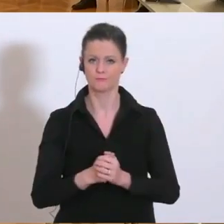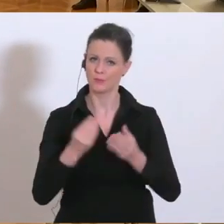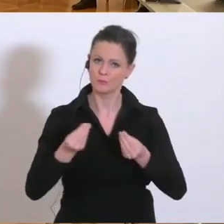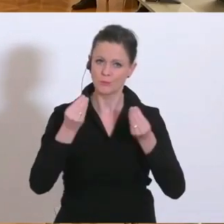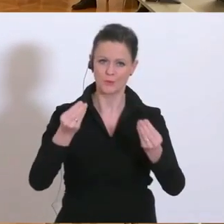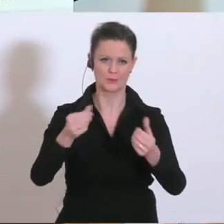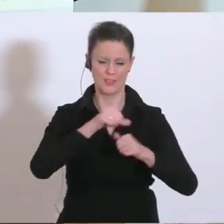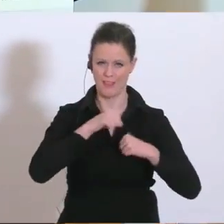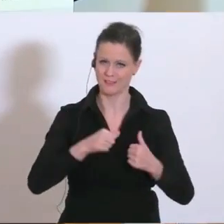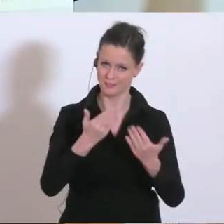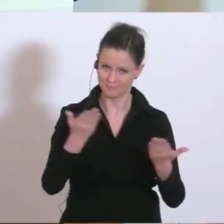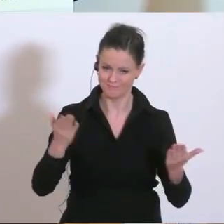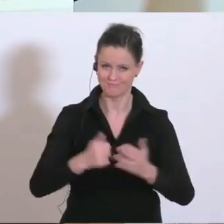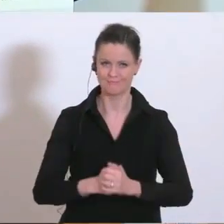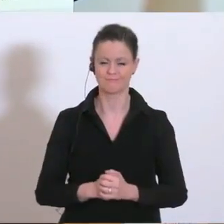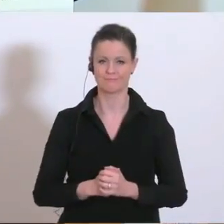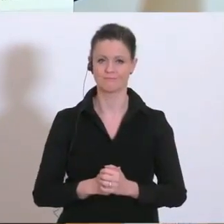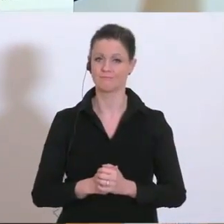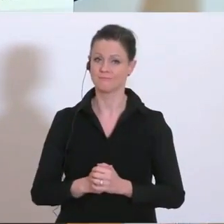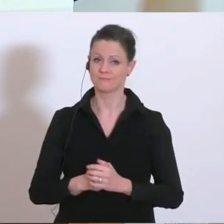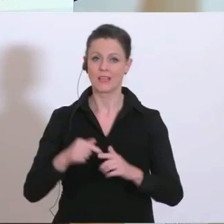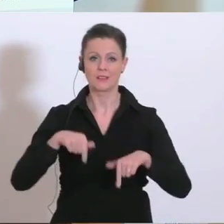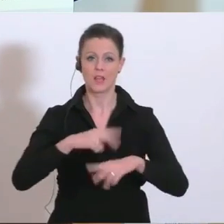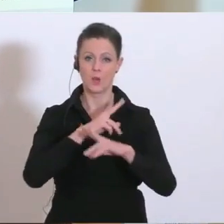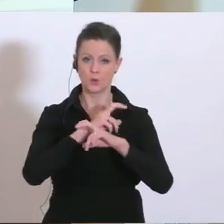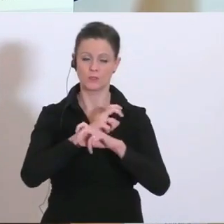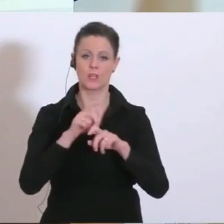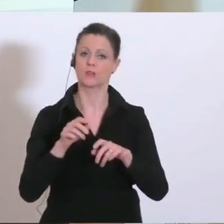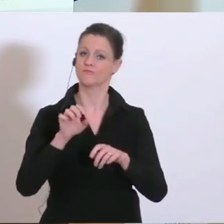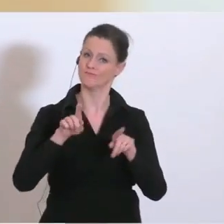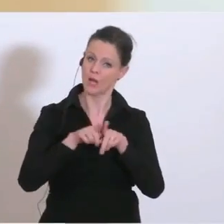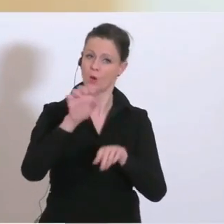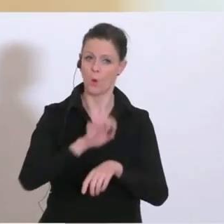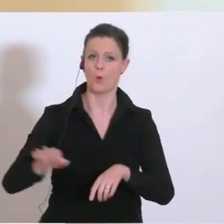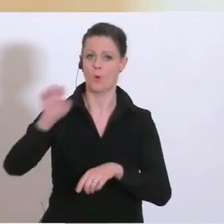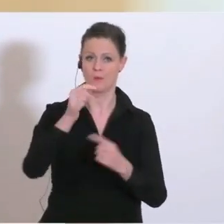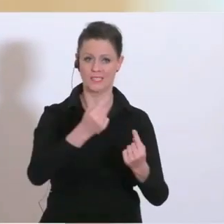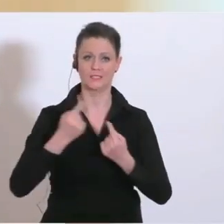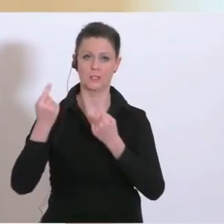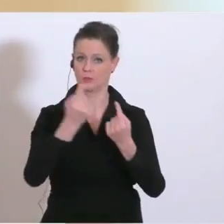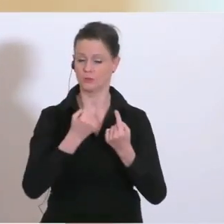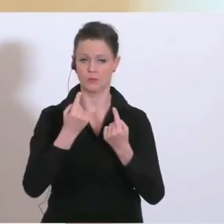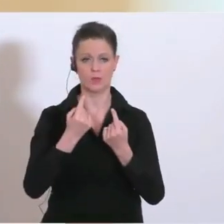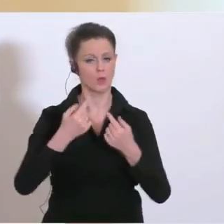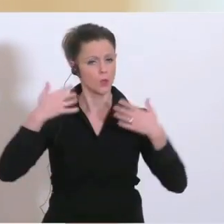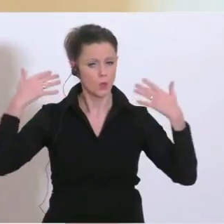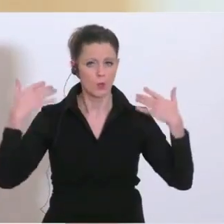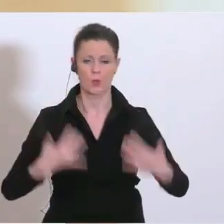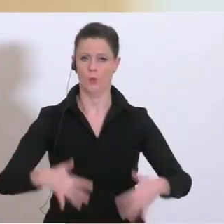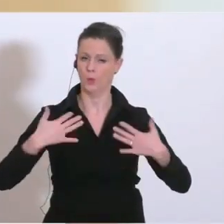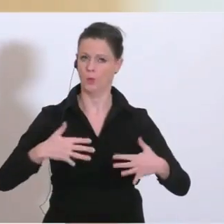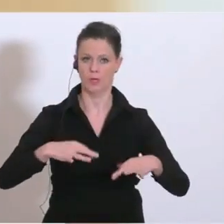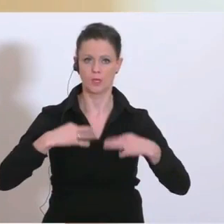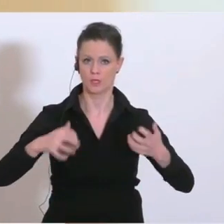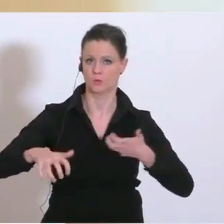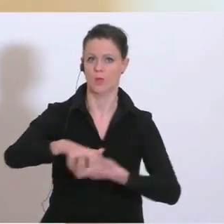herzlich. Wir haben in Österreich und in ganz Europa die Situation, dass wir mitten in der schwersten Gesundheitskrise seit Jahrzehnten